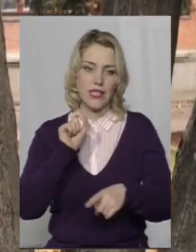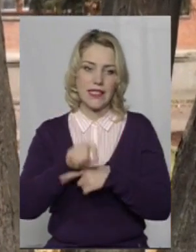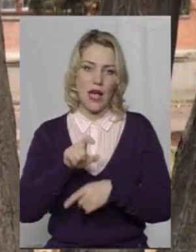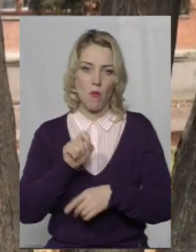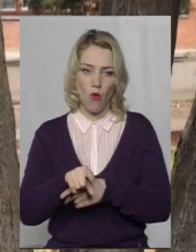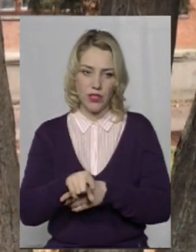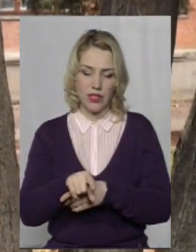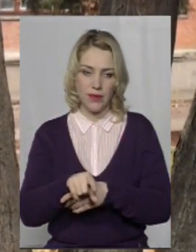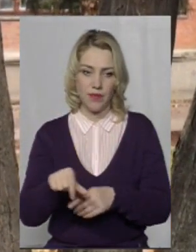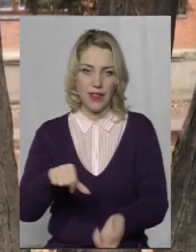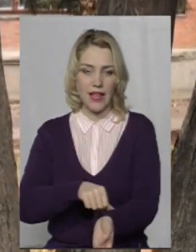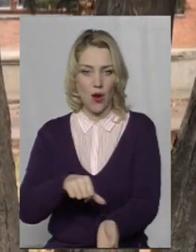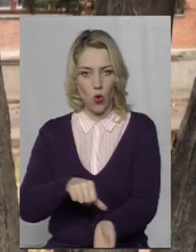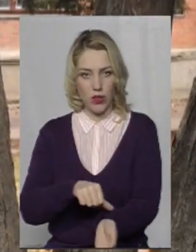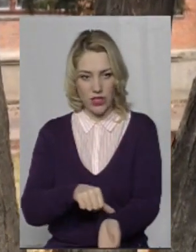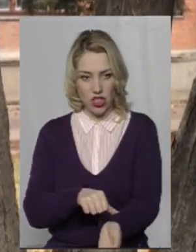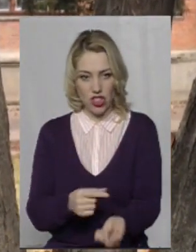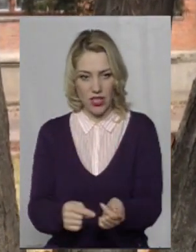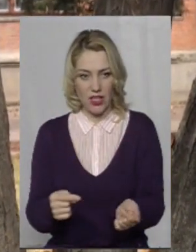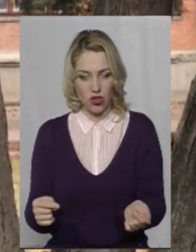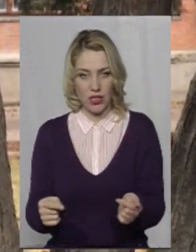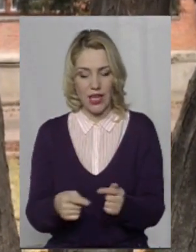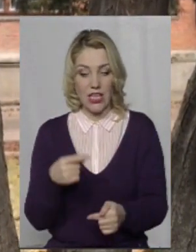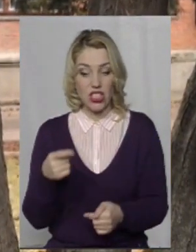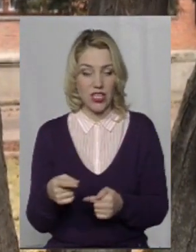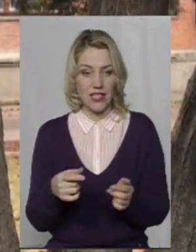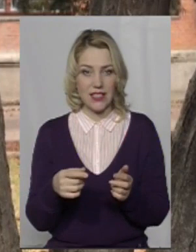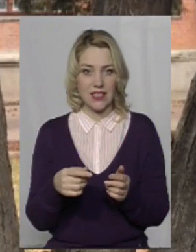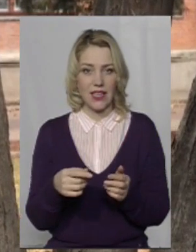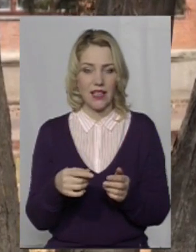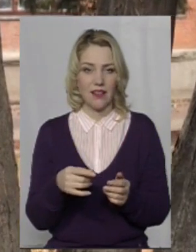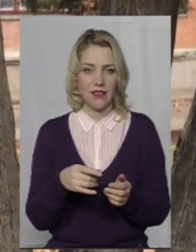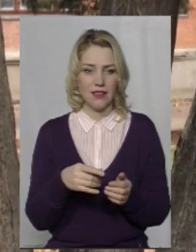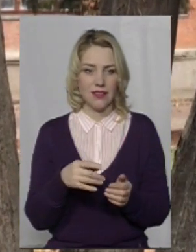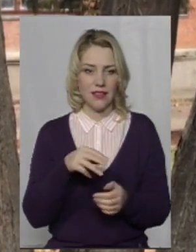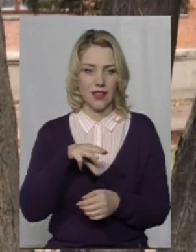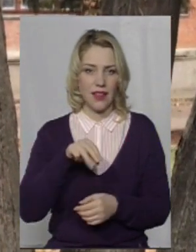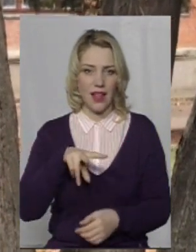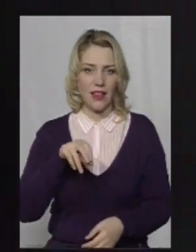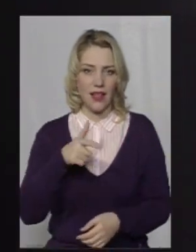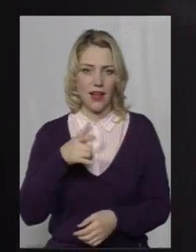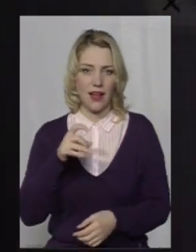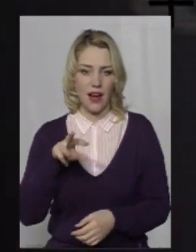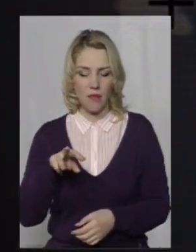наркотичні речовини через телеграм. Чи якісь міри приймаються в цьому напрямку чи ні?